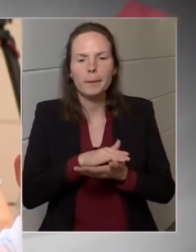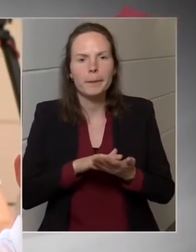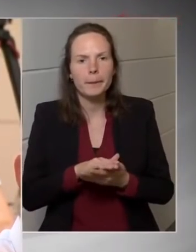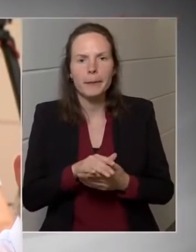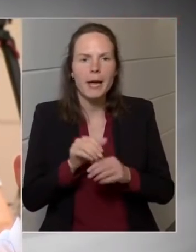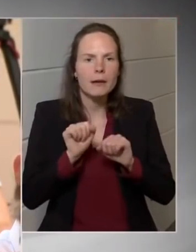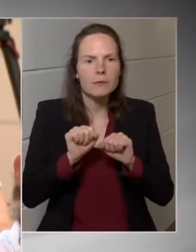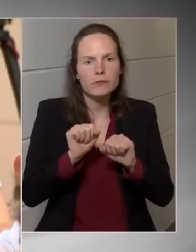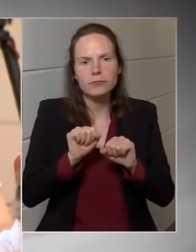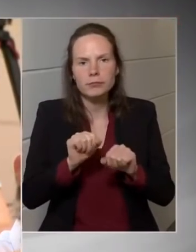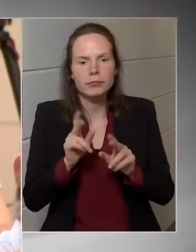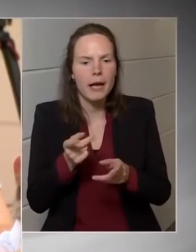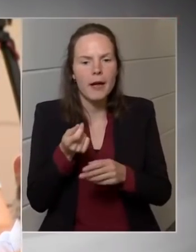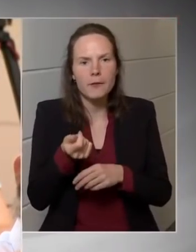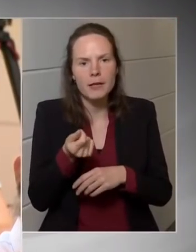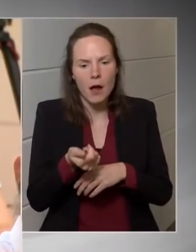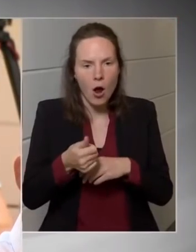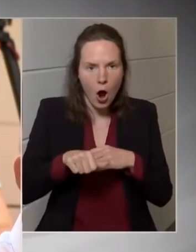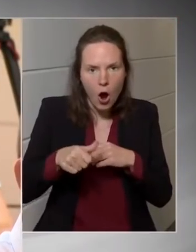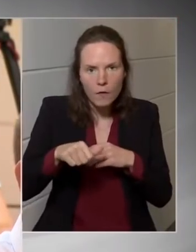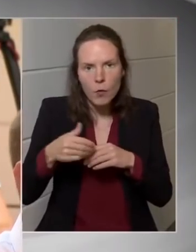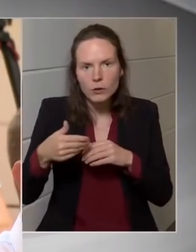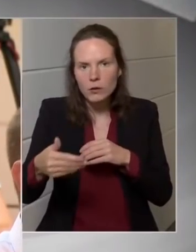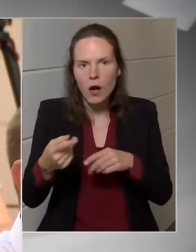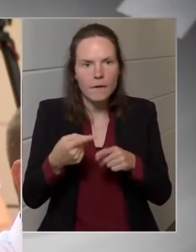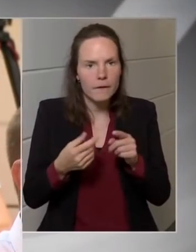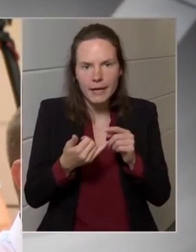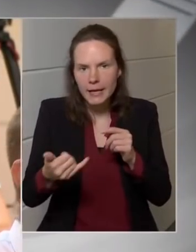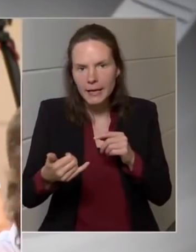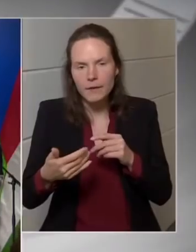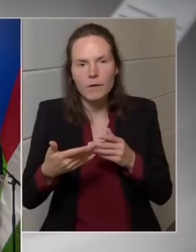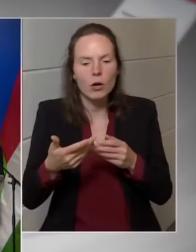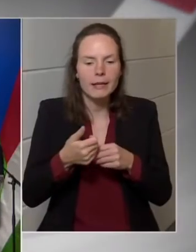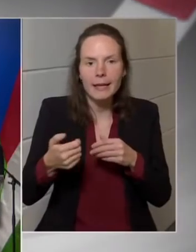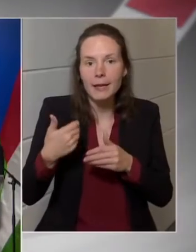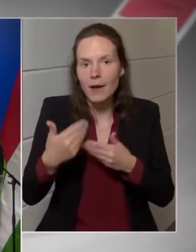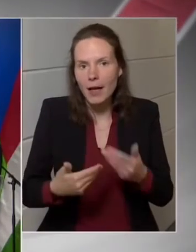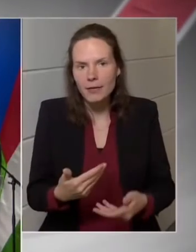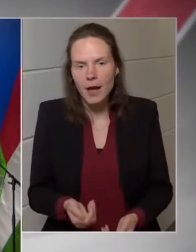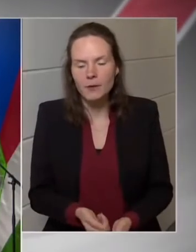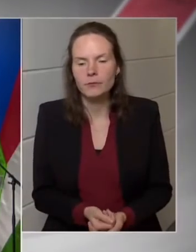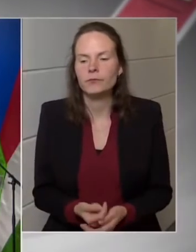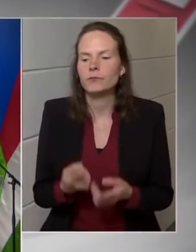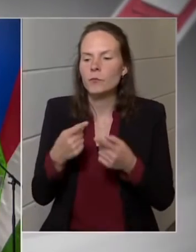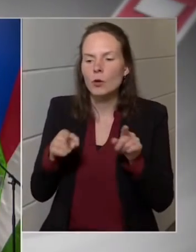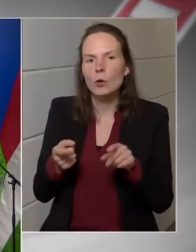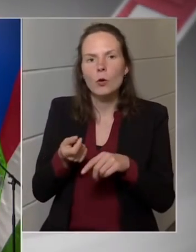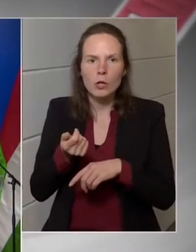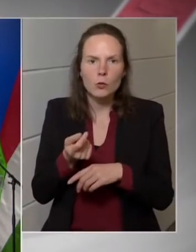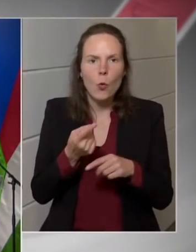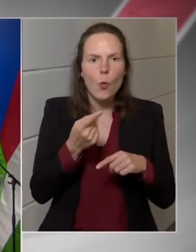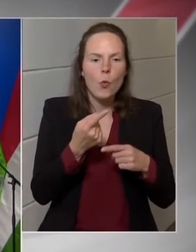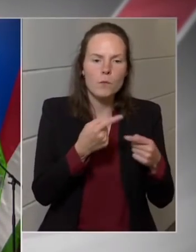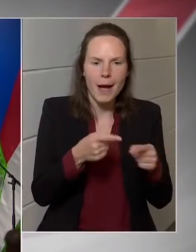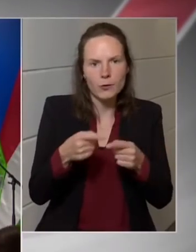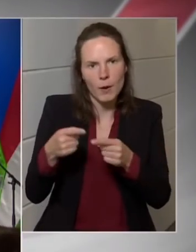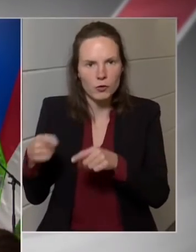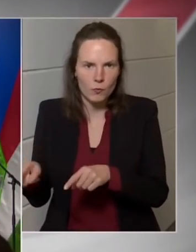befizetni? Havonta, fél évente, évente? Minden különadó máshogy kerül beszedésre.